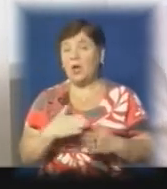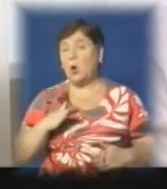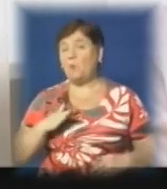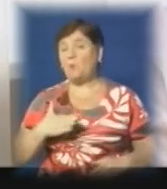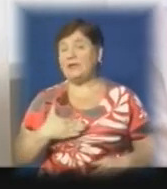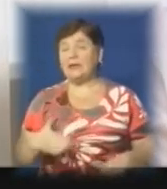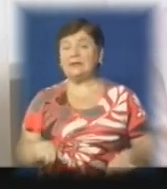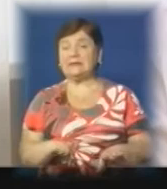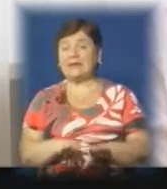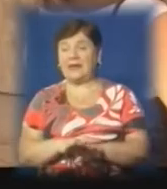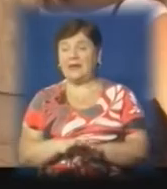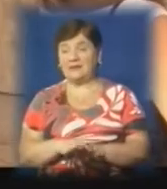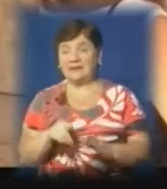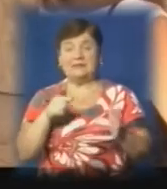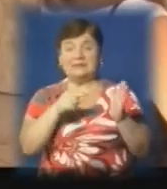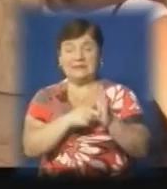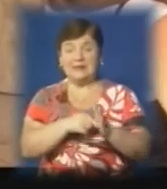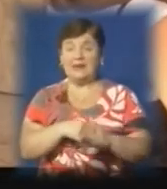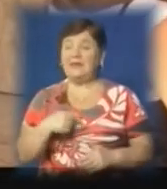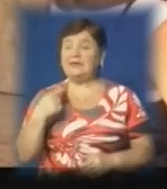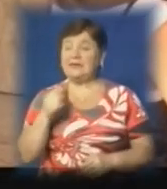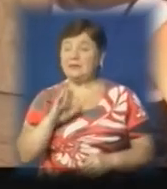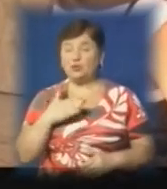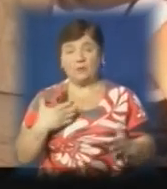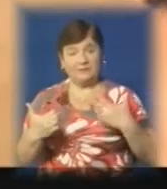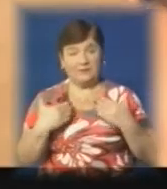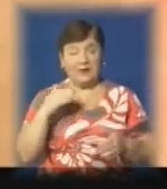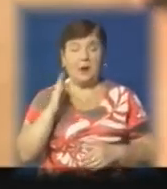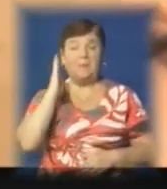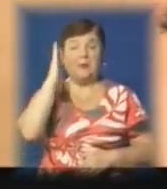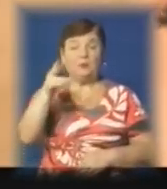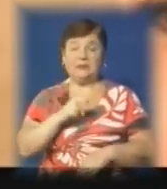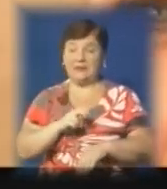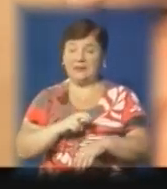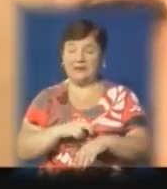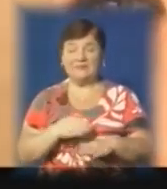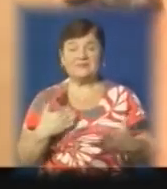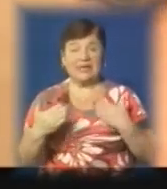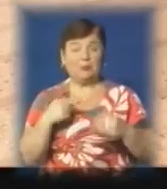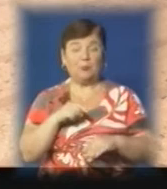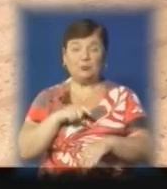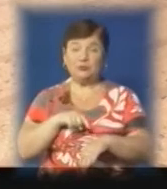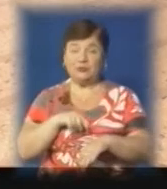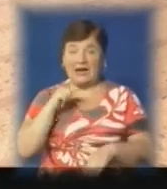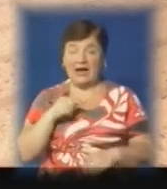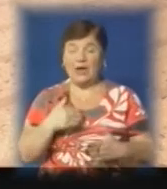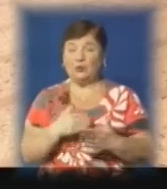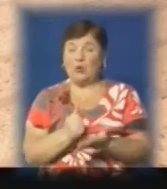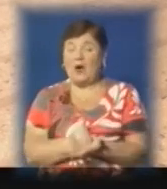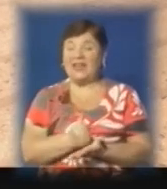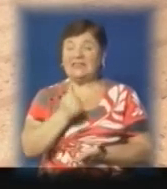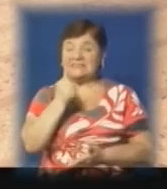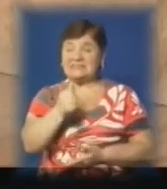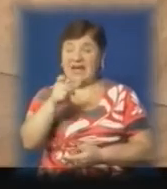така ситуація. І не дивно, що таке ставлення до майбутніх лікарів породжує взаємне почуття успудеїв до наставника.